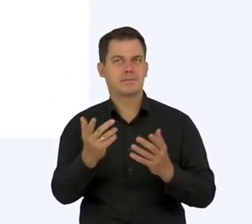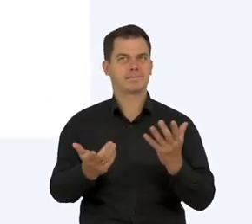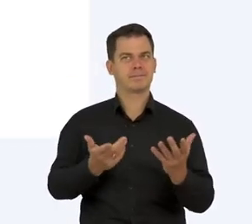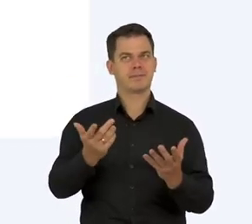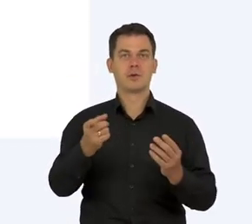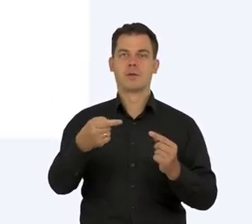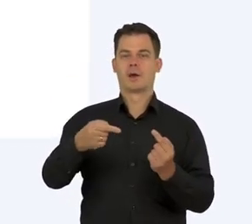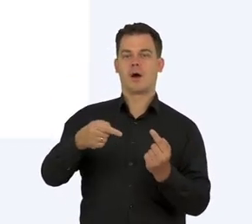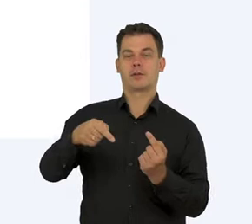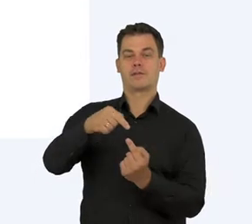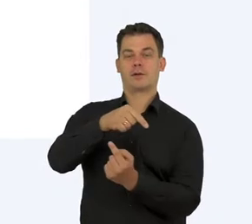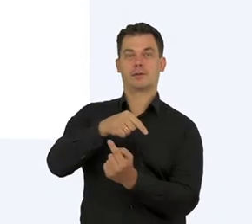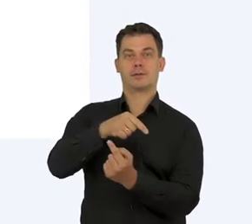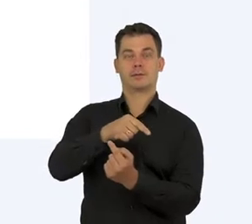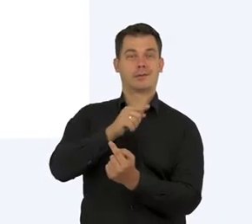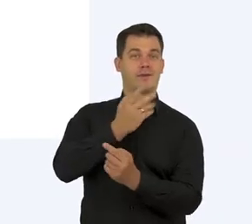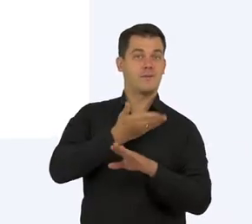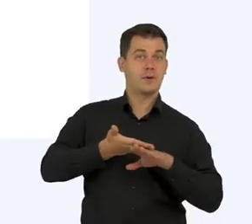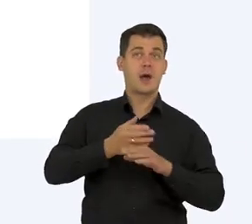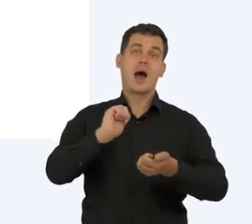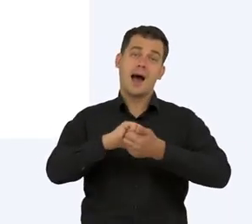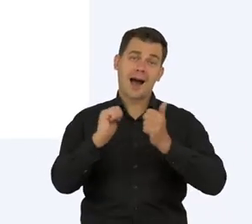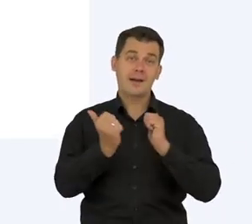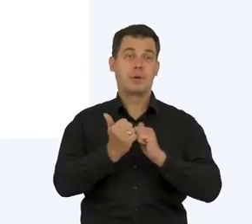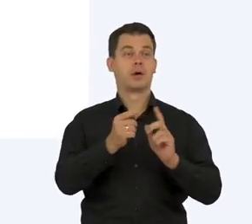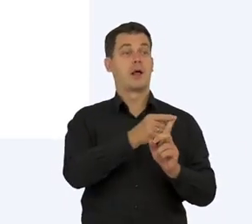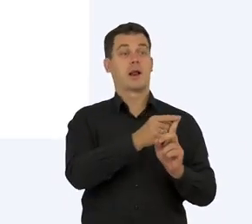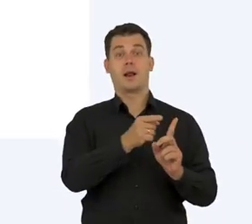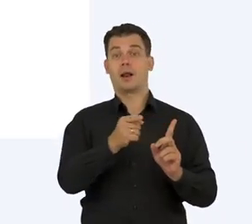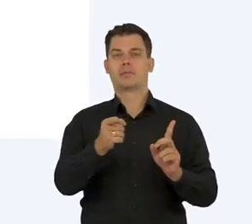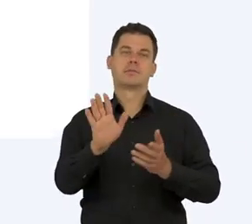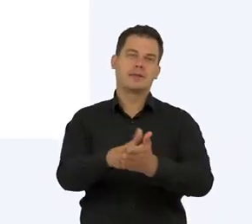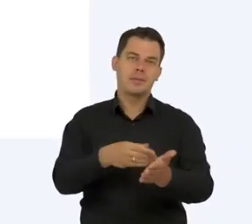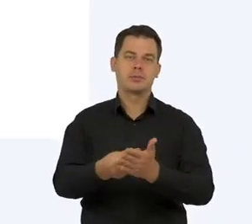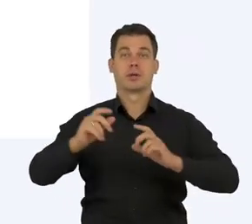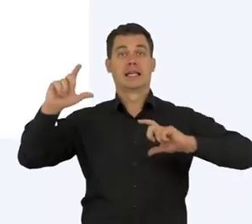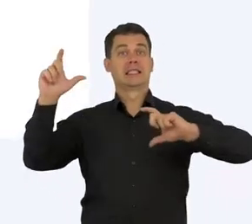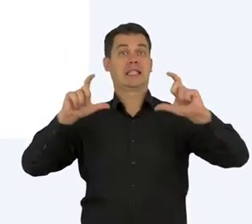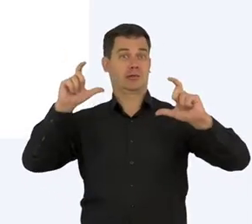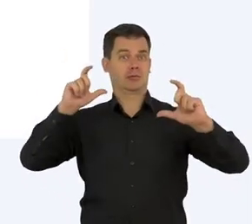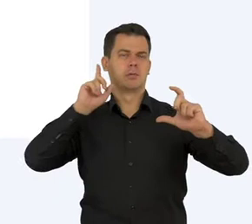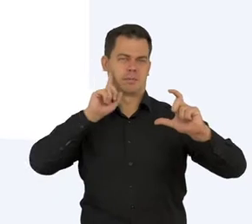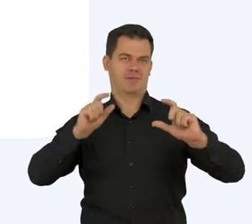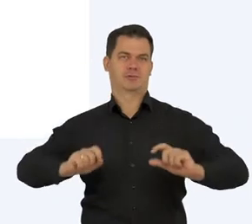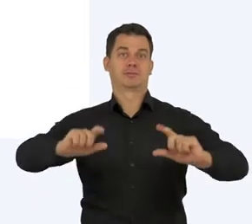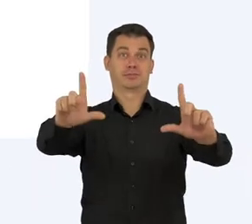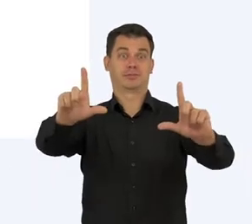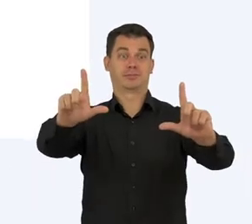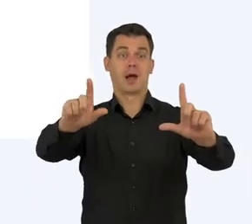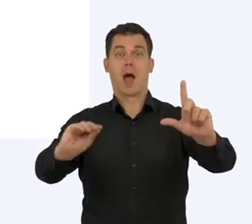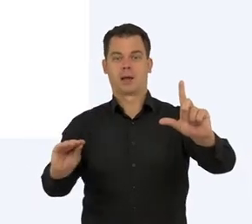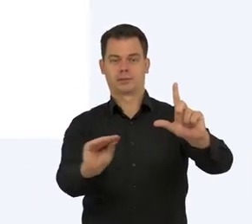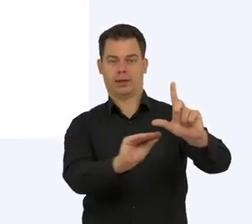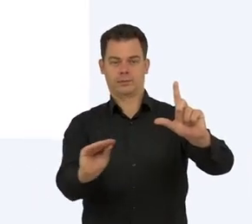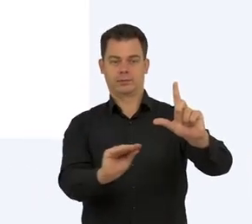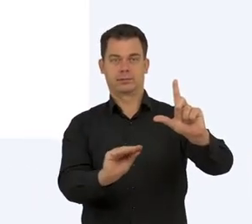opowiedziane, czyli jest w innej ramię poznawczej. Albo ten kontekst jest fałszywy, czyli widzimy jakieś prawdziwe zdjęcie albo prawdziwy tekst, ale jest to